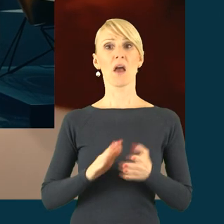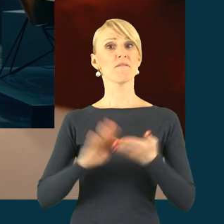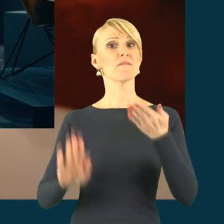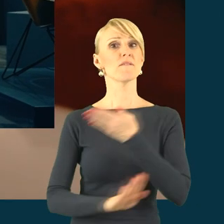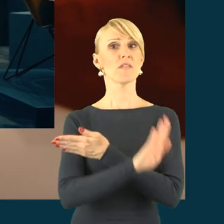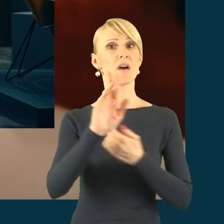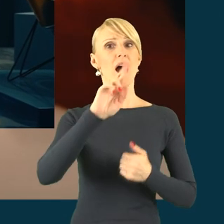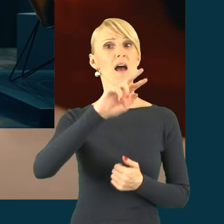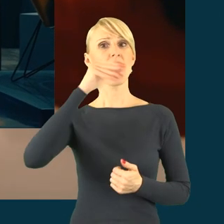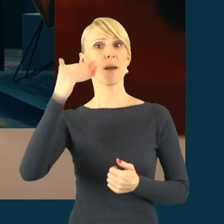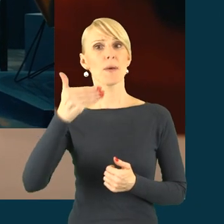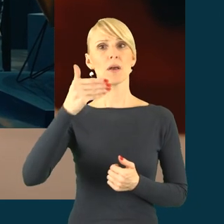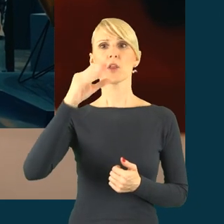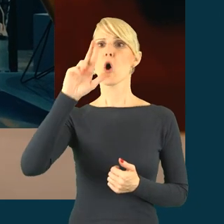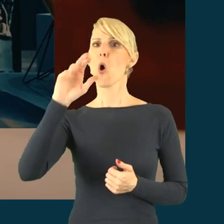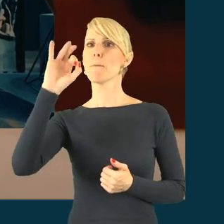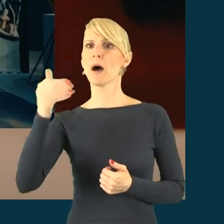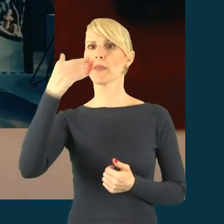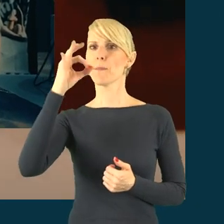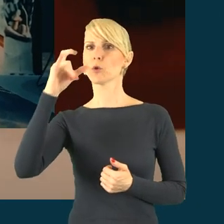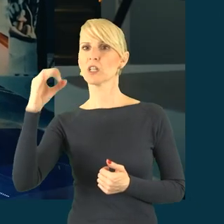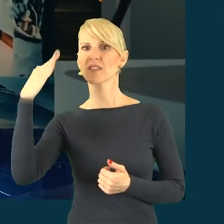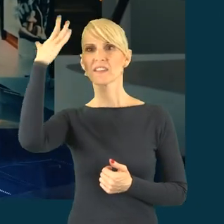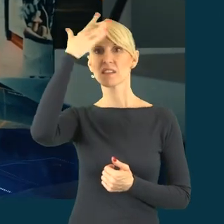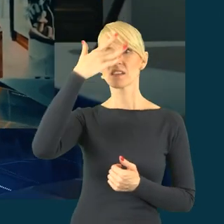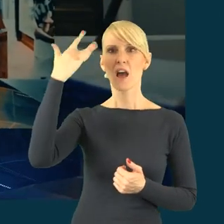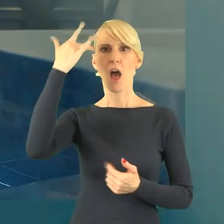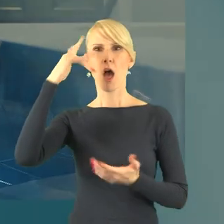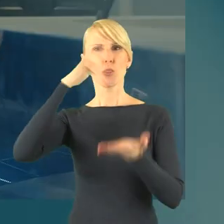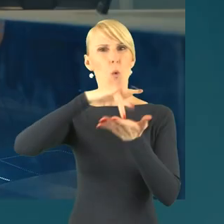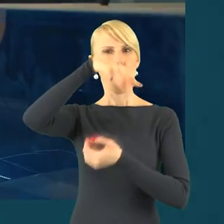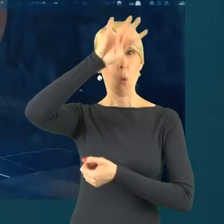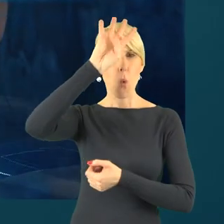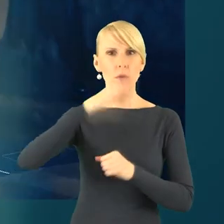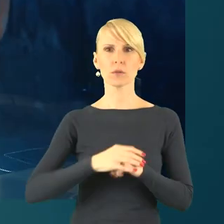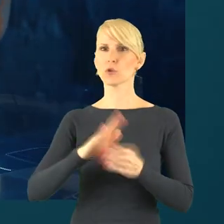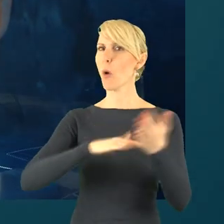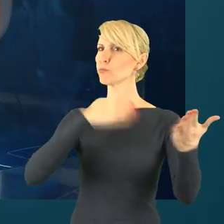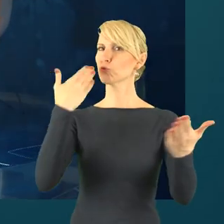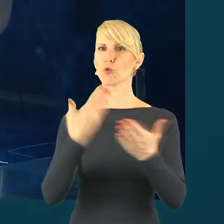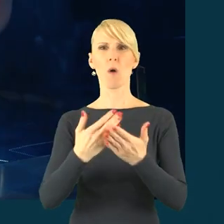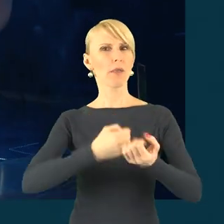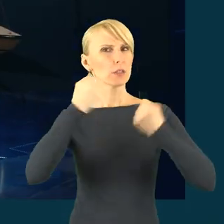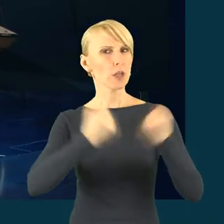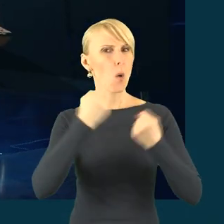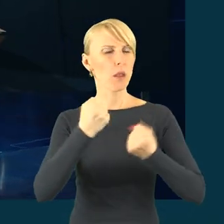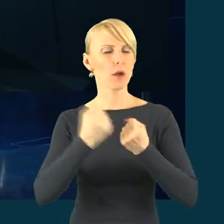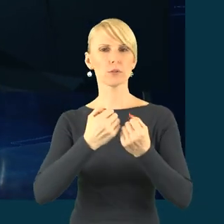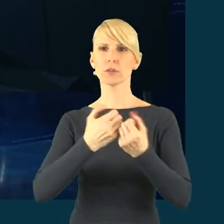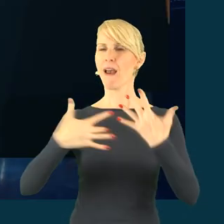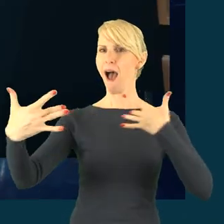Wystawa RM Roman Modzelewski, Sen o Łodzi prezentuje przykłady działalności artystycznej,